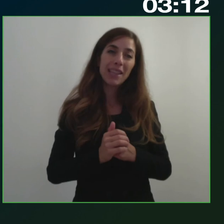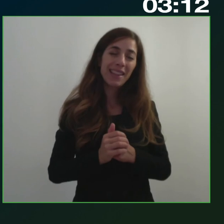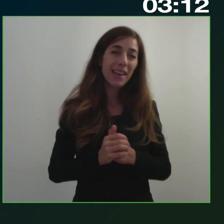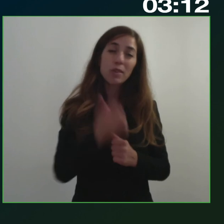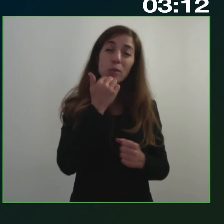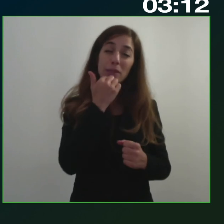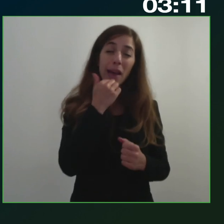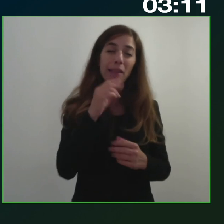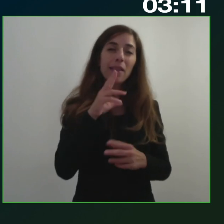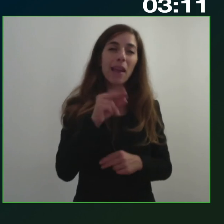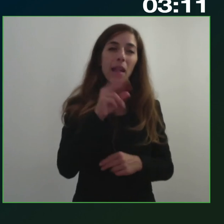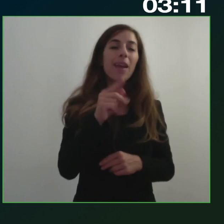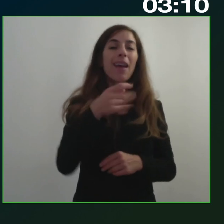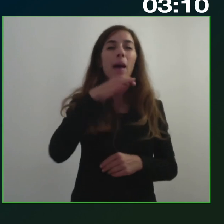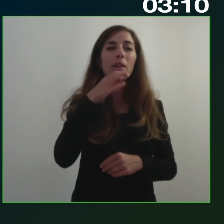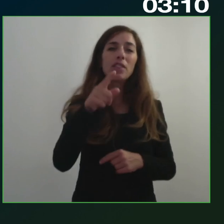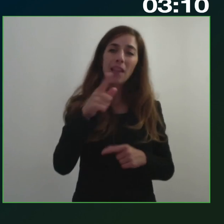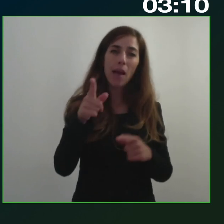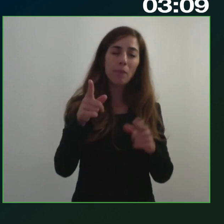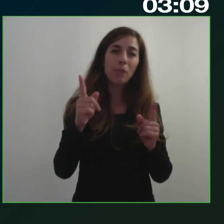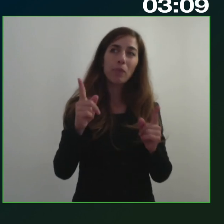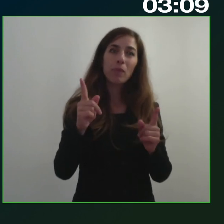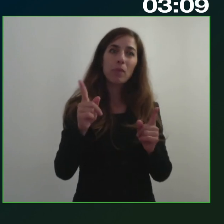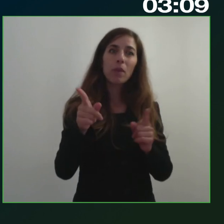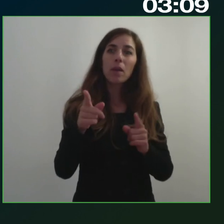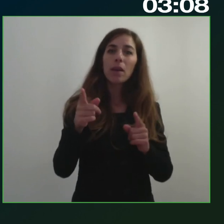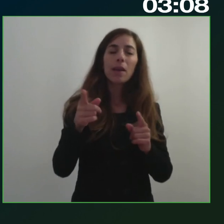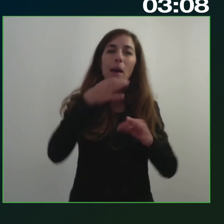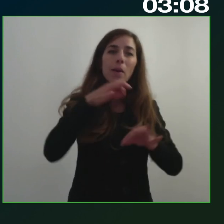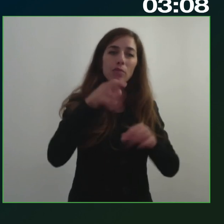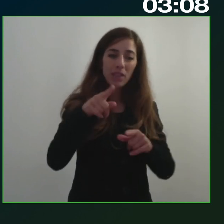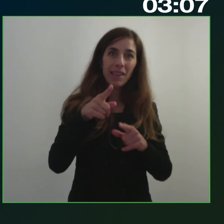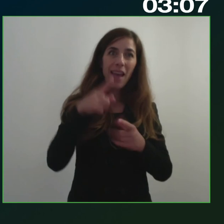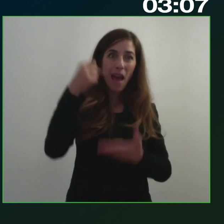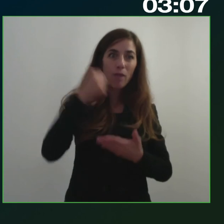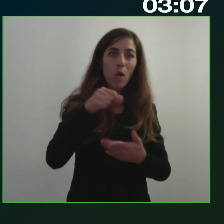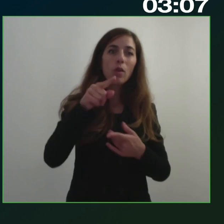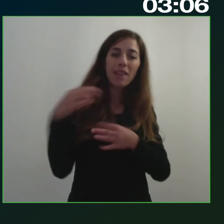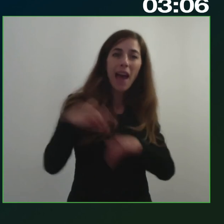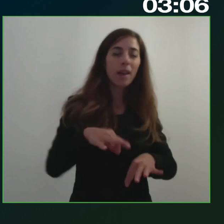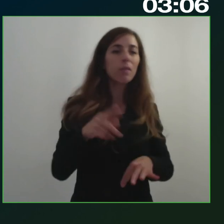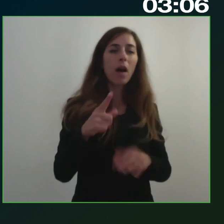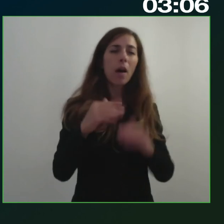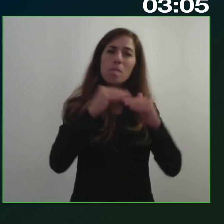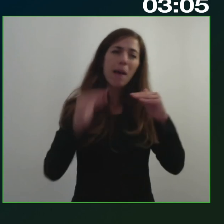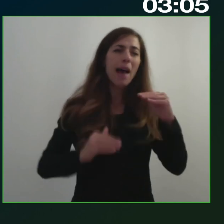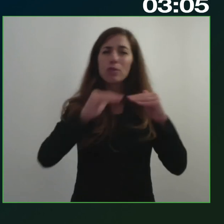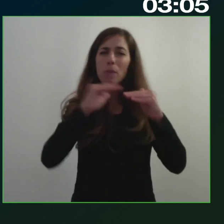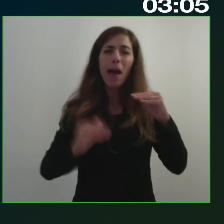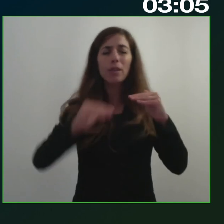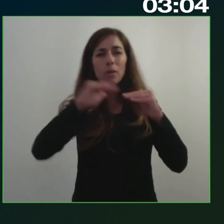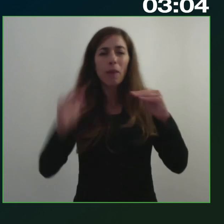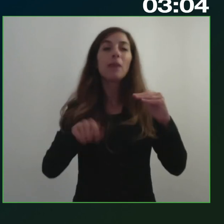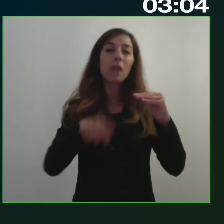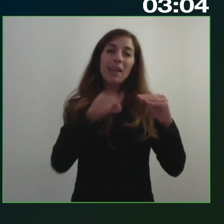di assorbimento sono cronicamente basse e meritano un'azione forte per